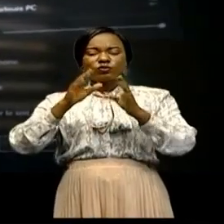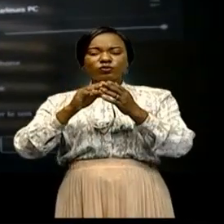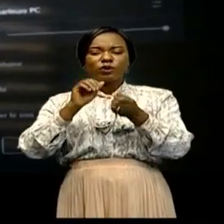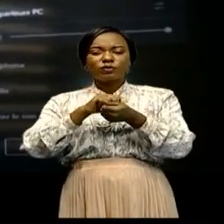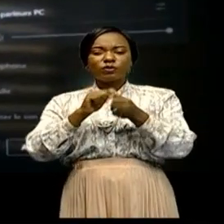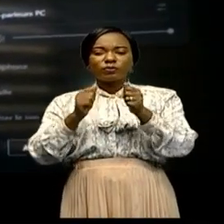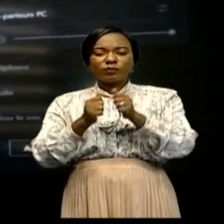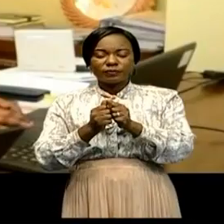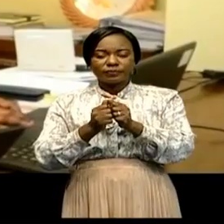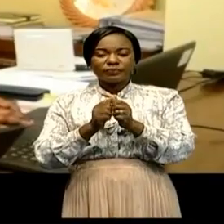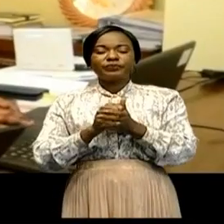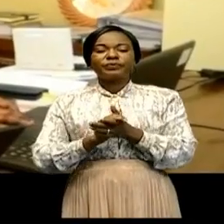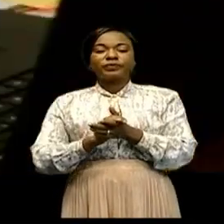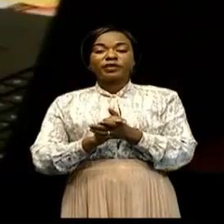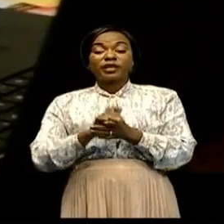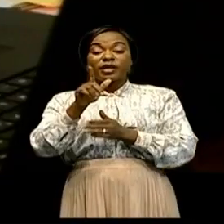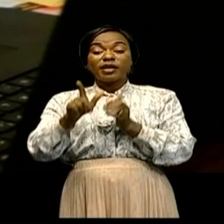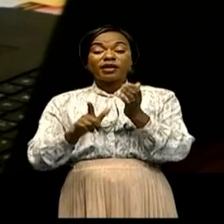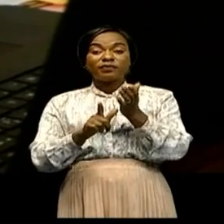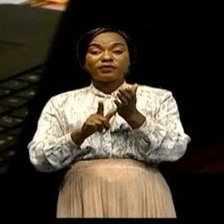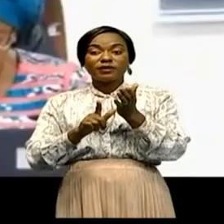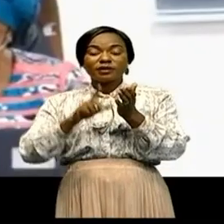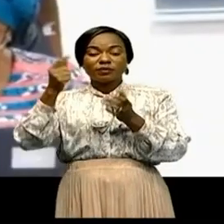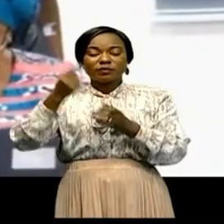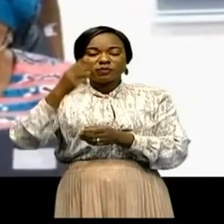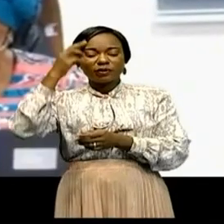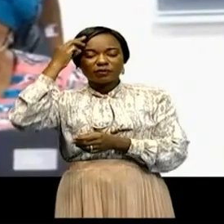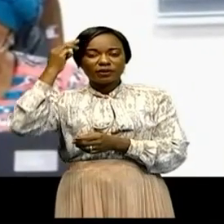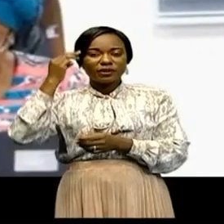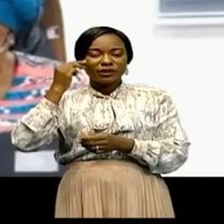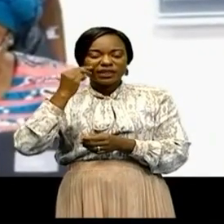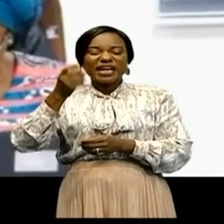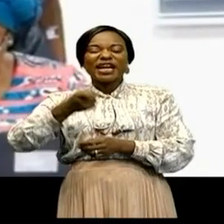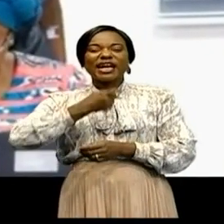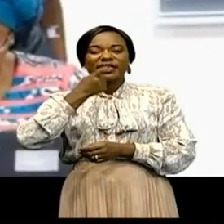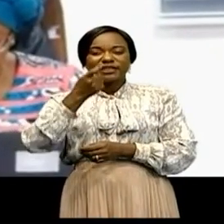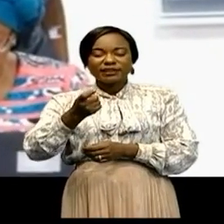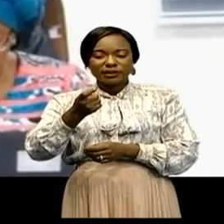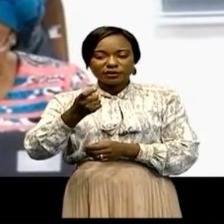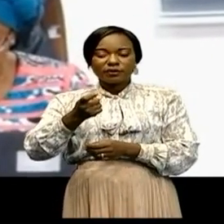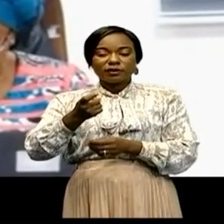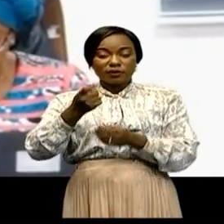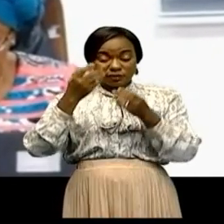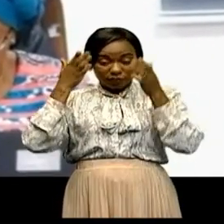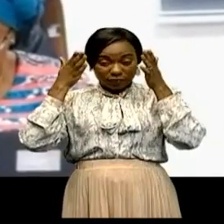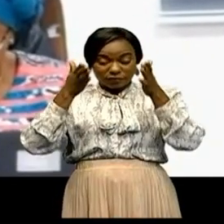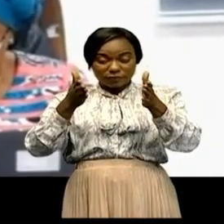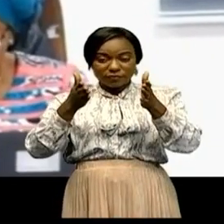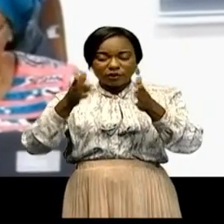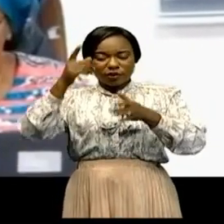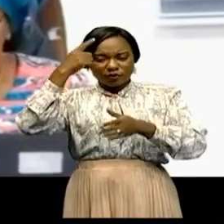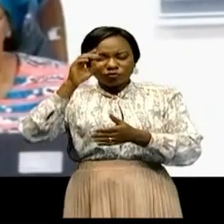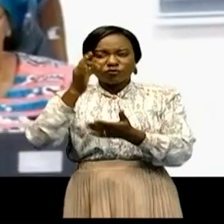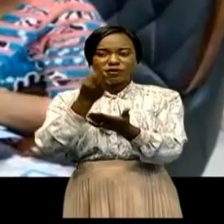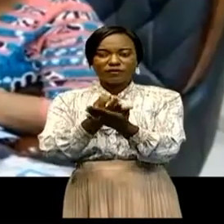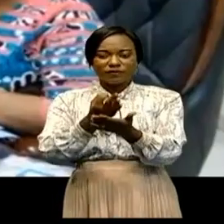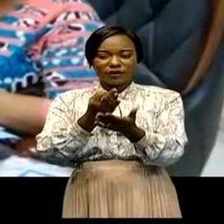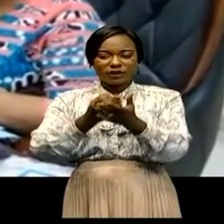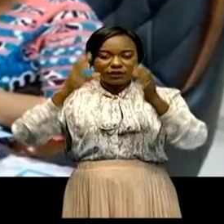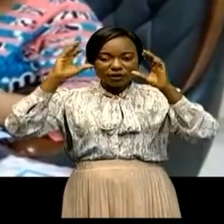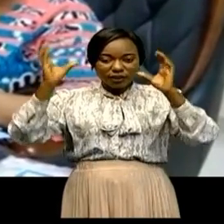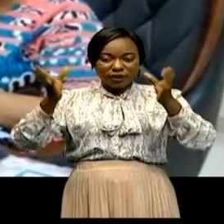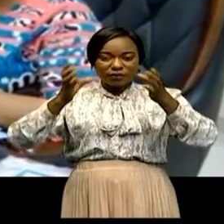défendues, la vice-première ministre a indiqué ce qui suit. Pour la finance climatique,